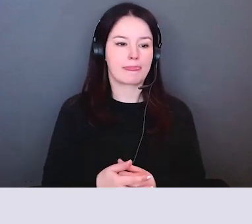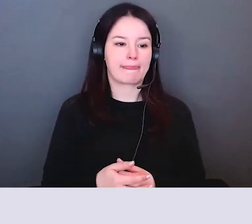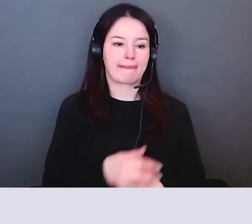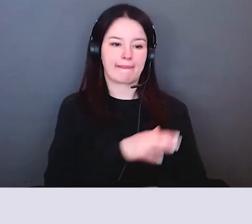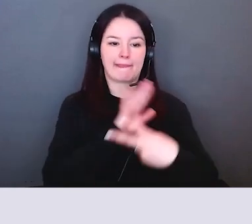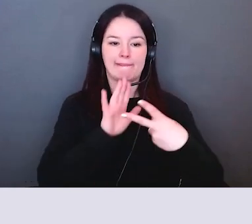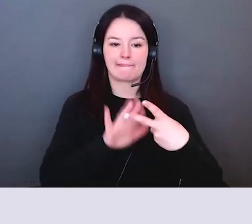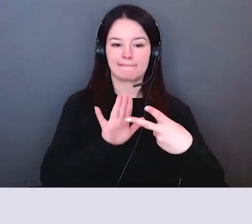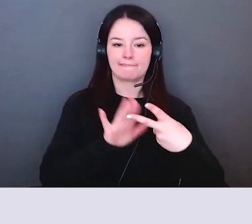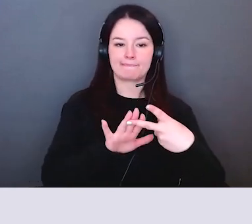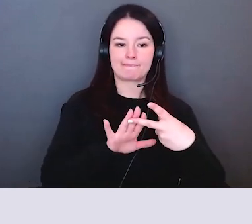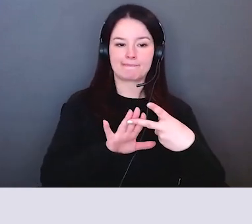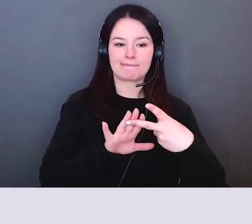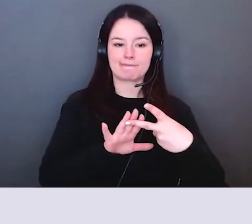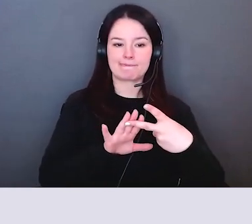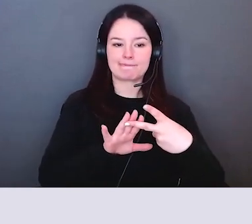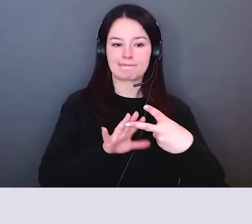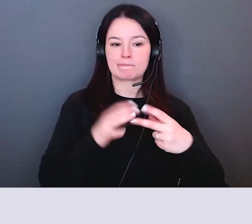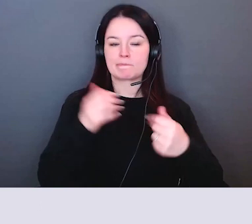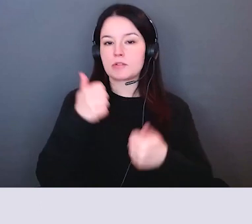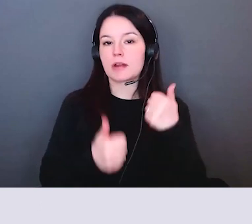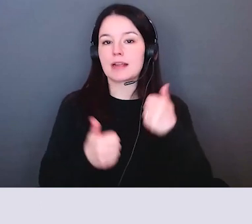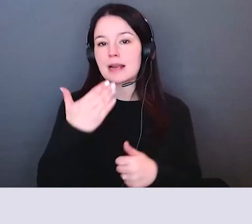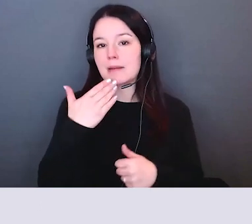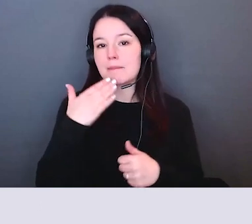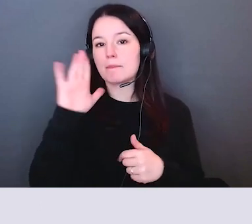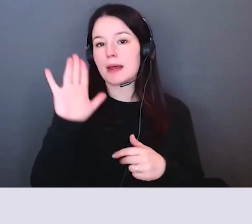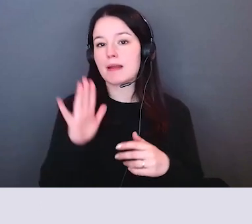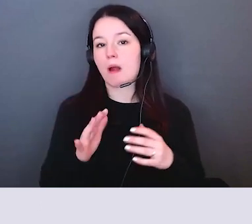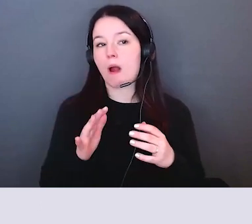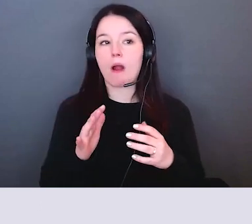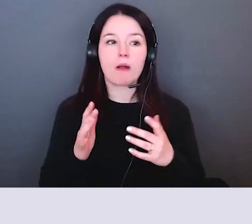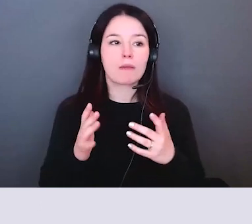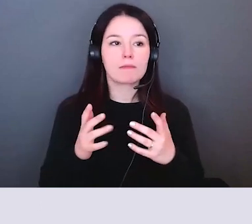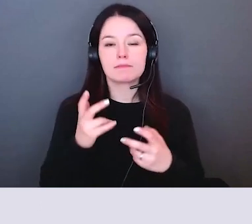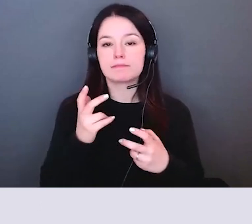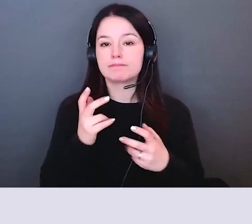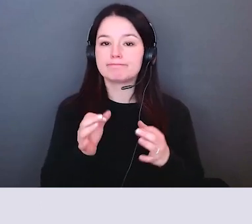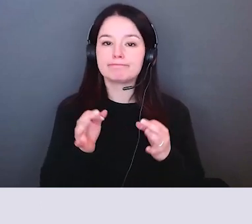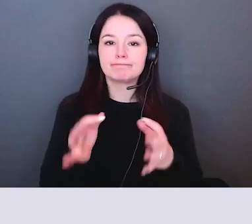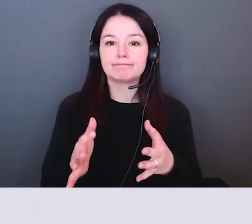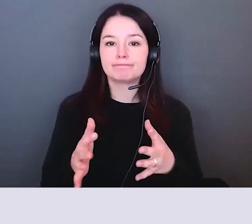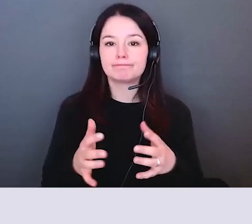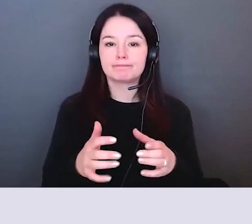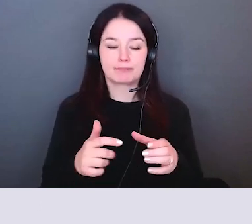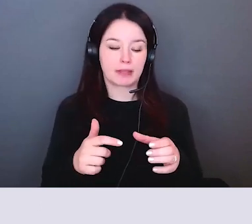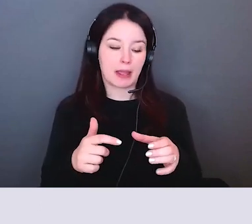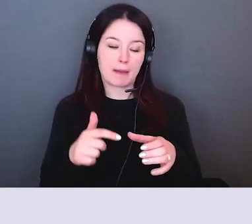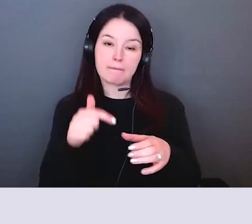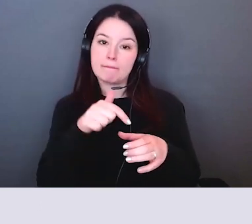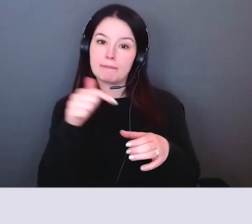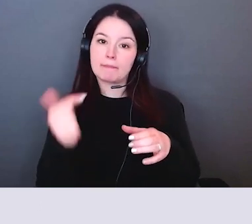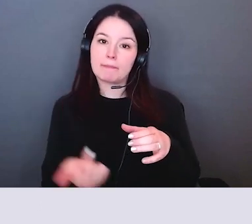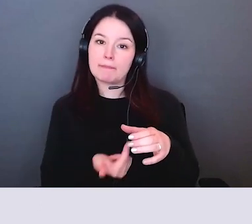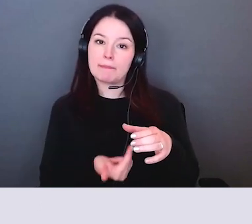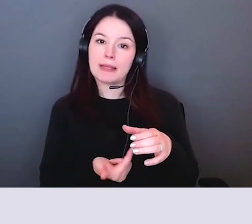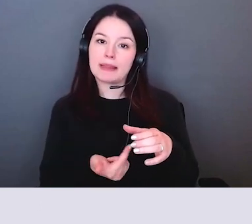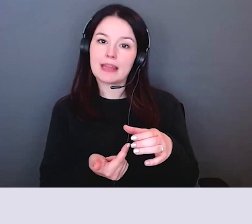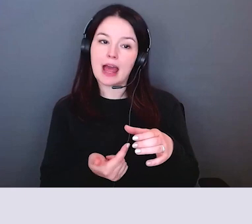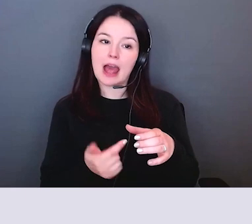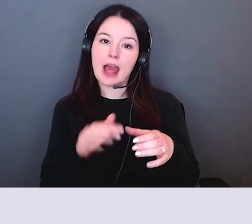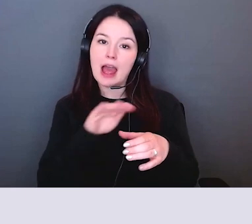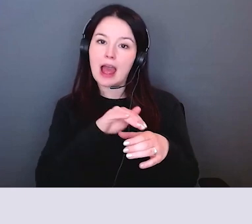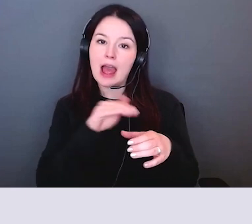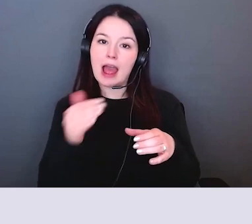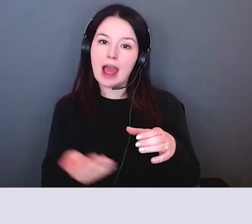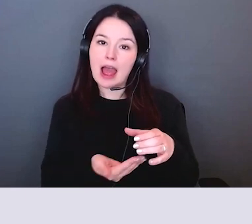répondre c'est-à-dire si quelqu'un vous dit j'ai toujours l'impression que je ne sais pas comment aider les personnes en dessous de la médaille